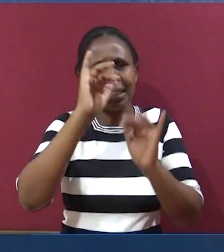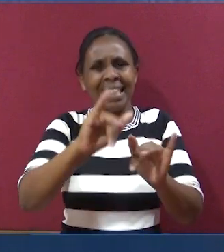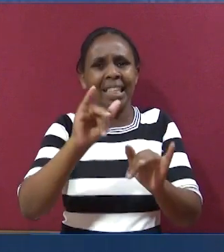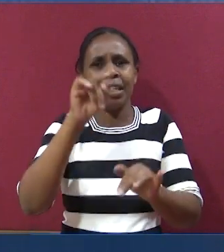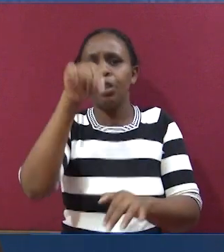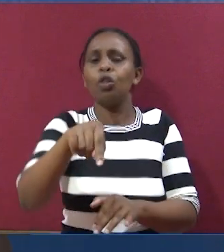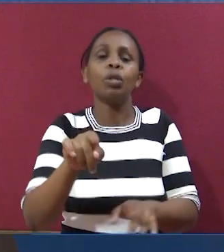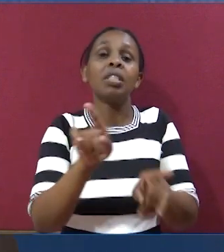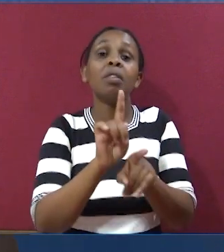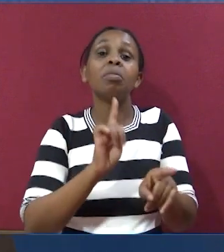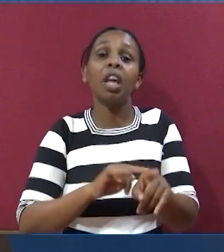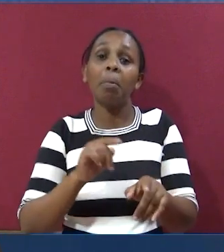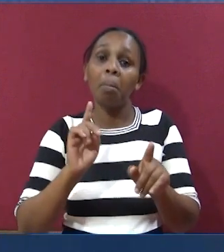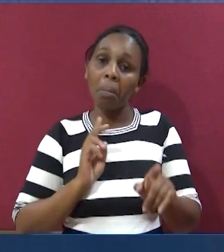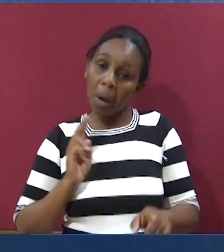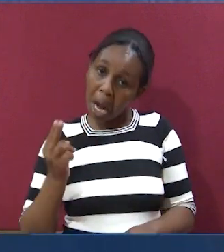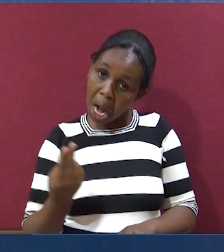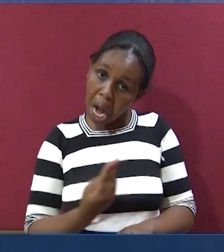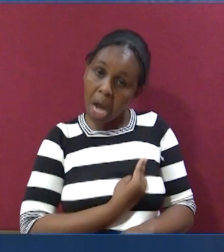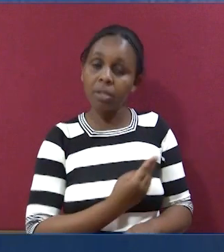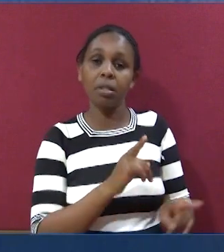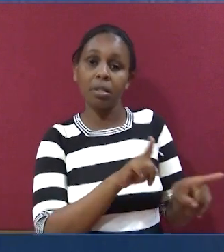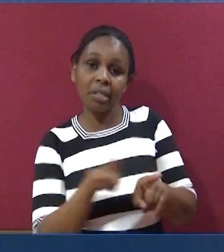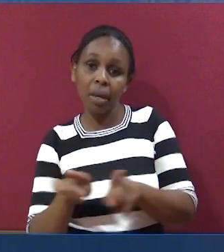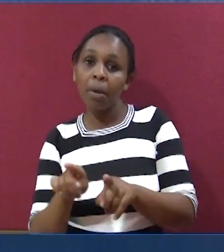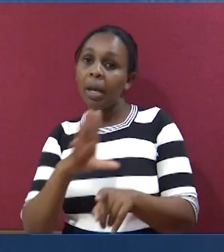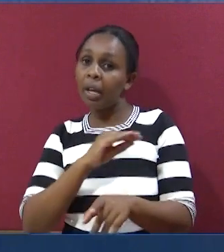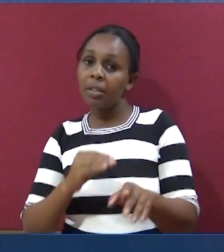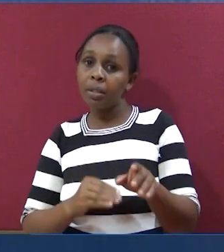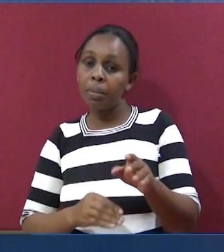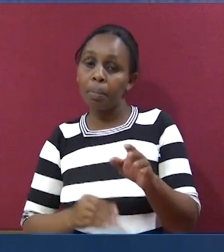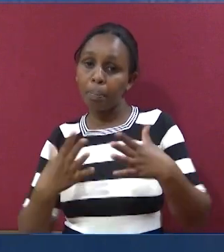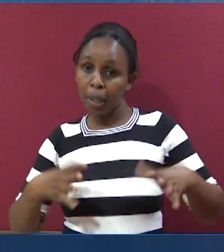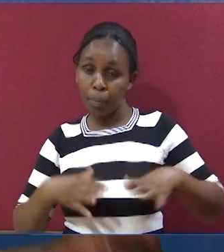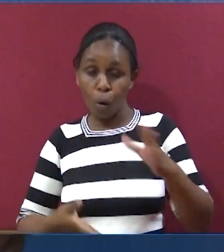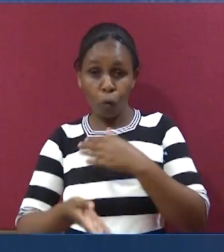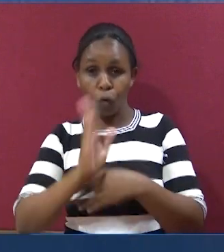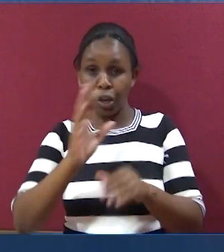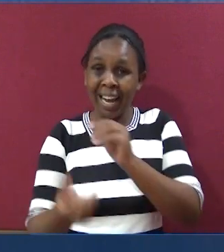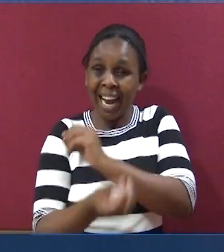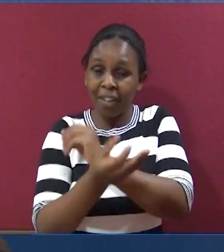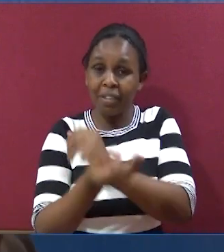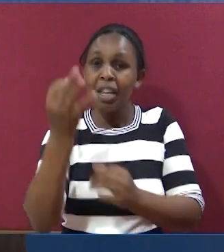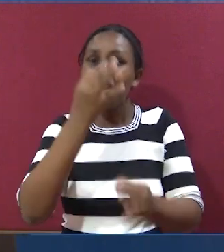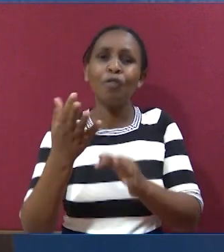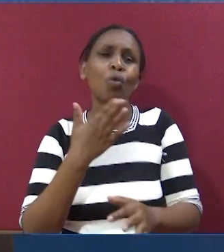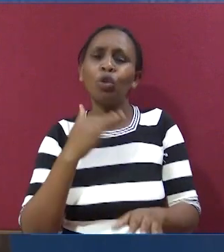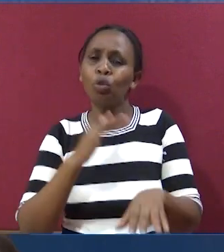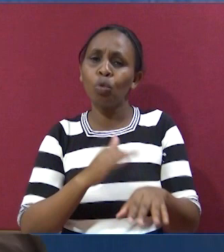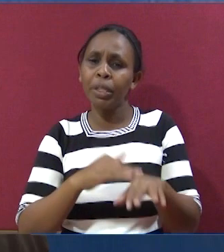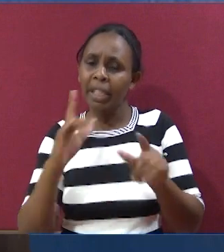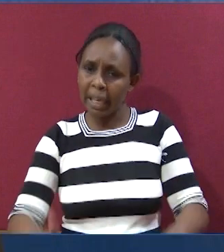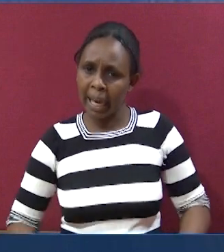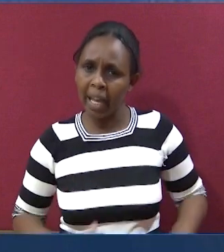likae ndani yako. Hivyo na sisi siku ya leo, kama watu wa mungu, tunashawishiwa. Kama tunataka